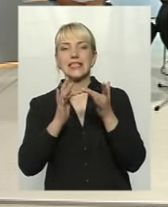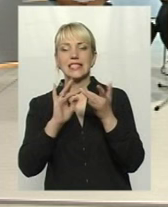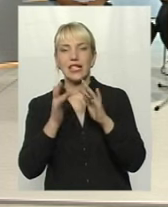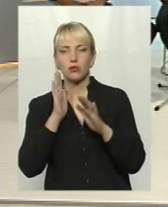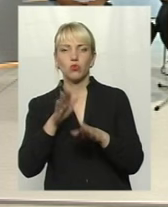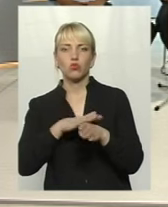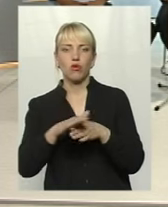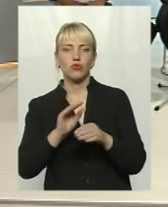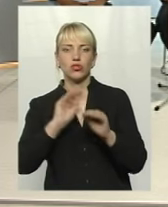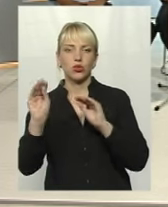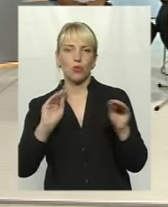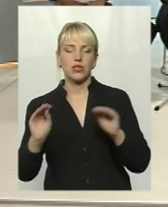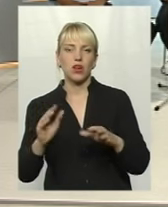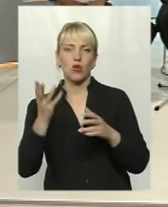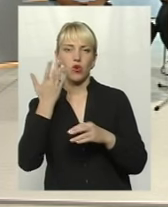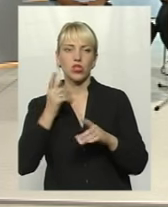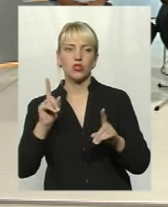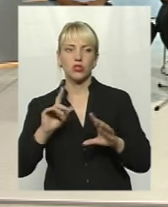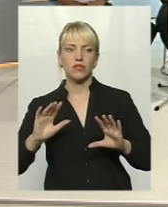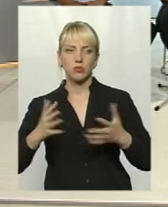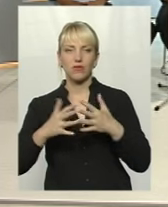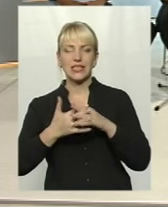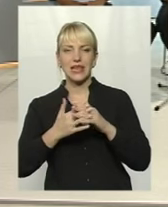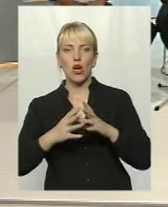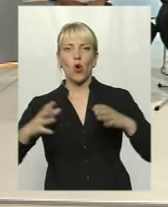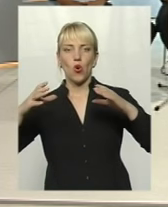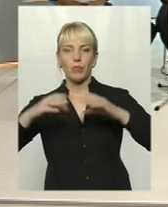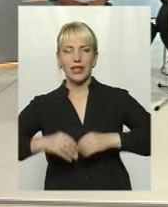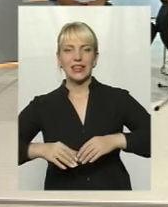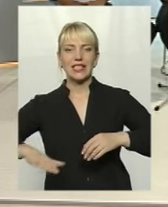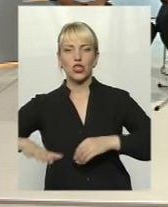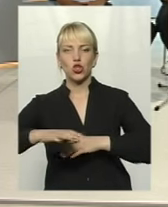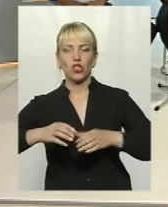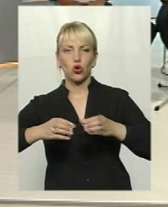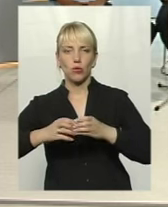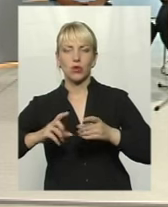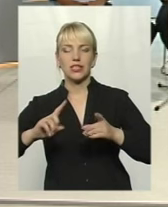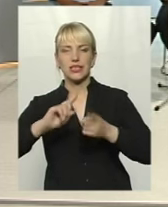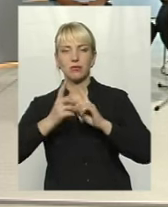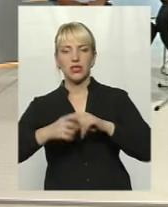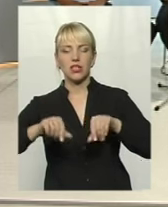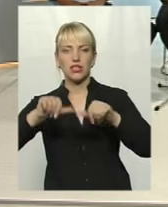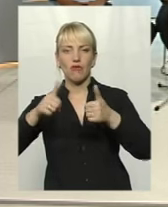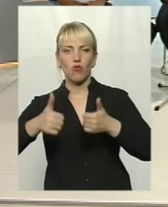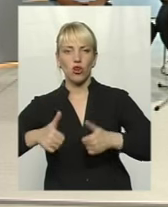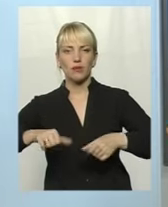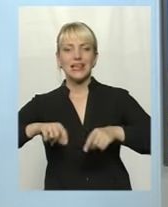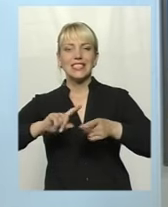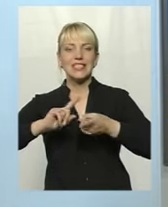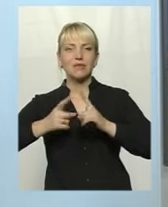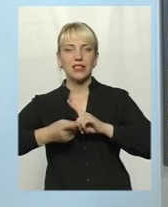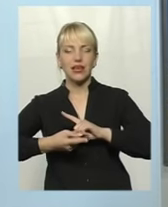щось відбувається в селі, особливо в об'єднаній територіальній громаді, змінилися форми, змінилися,